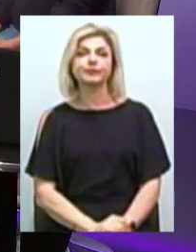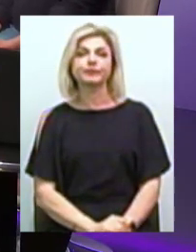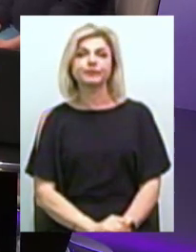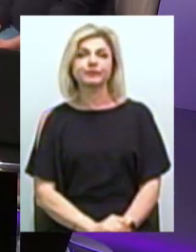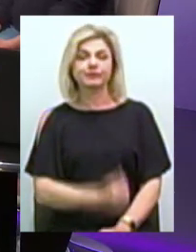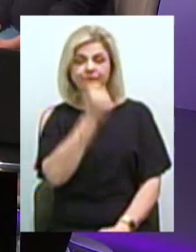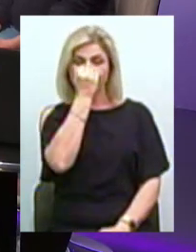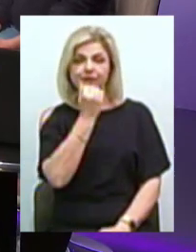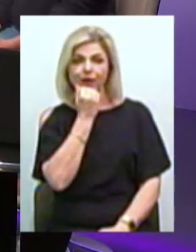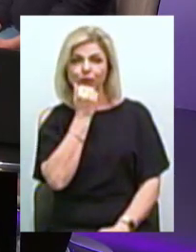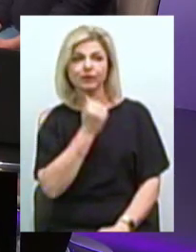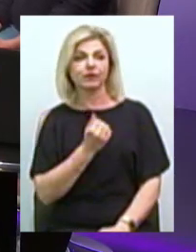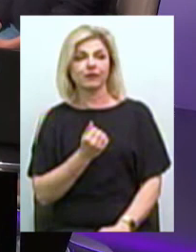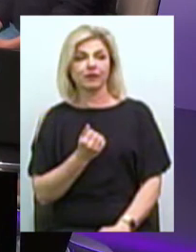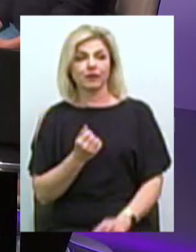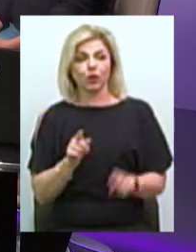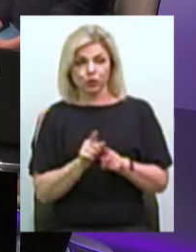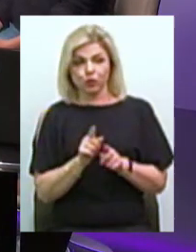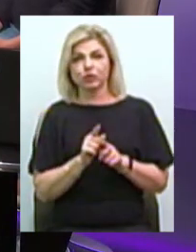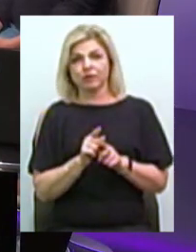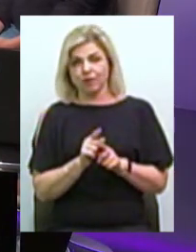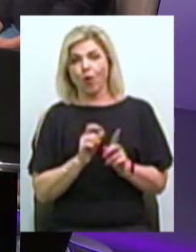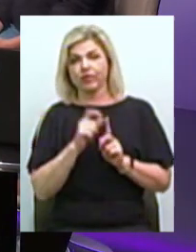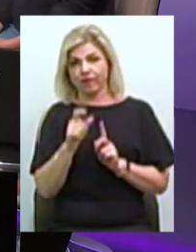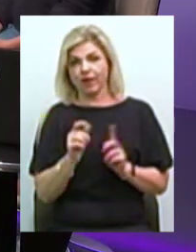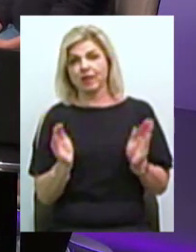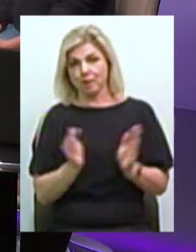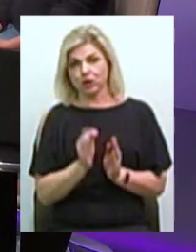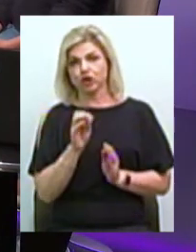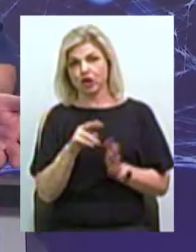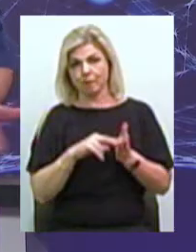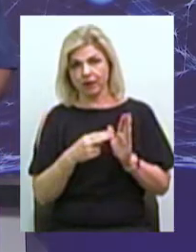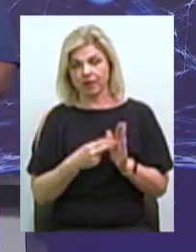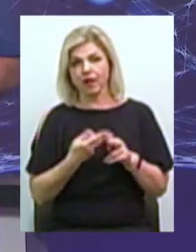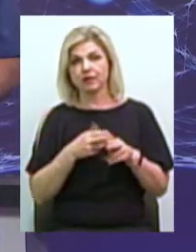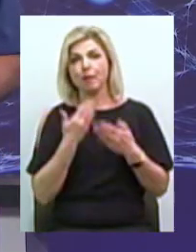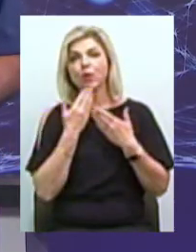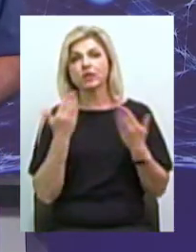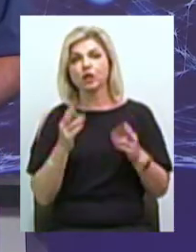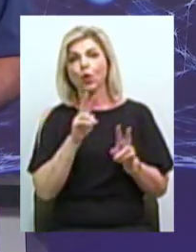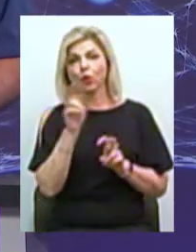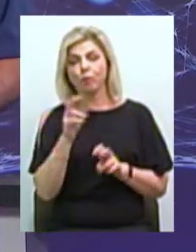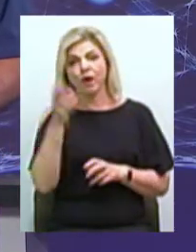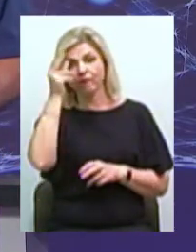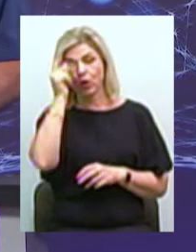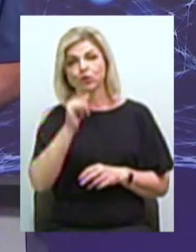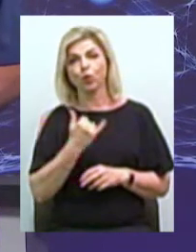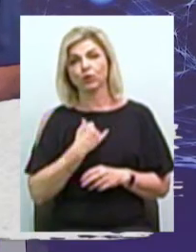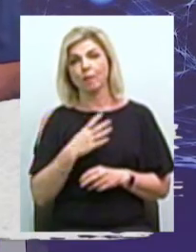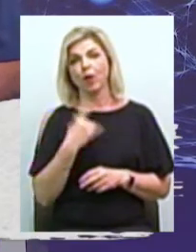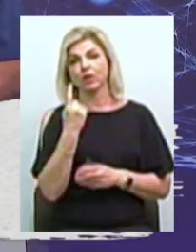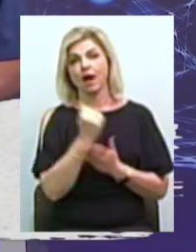Дякую, також вклалися трошки раніше, ніж планували Це була остання рубрика, враховуючи, що сьогодні у нас в гостях був один